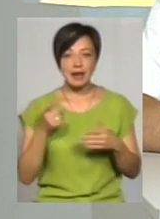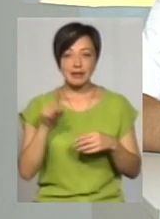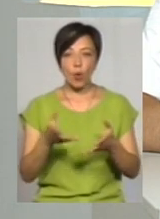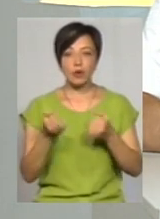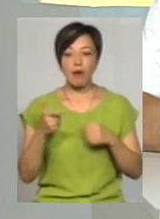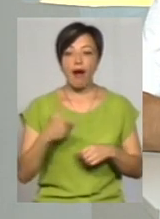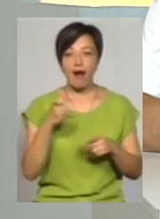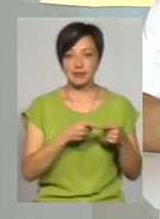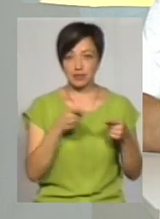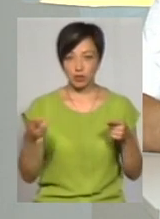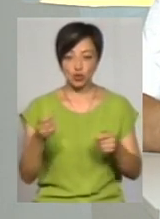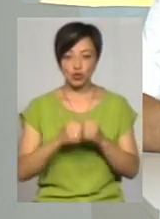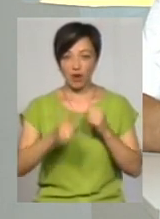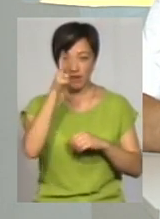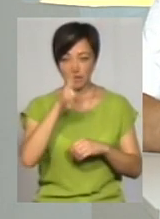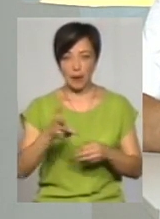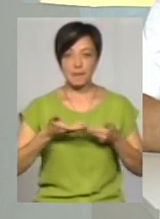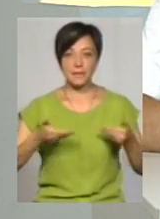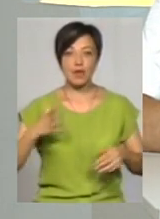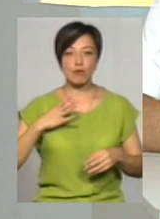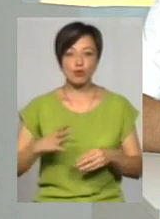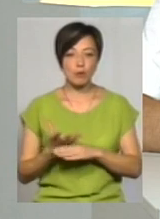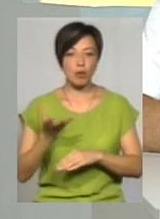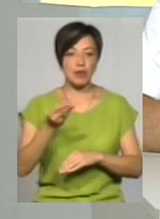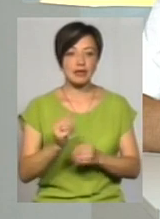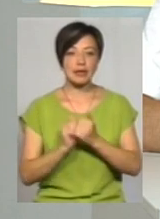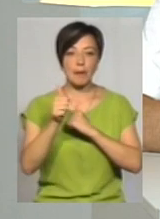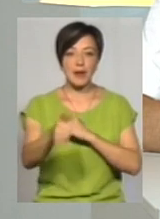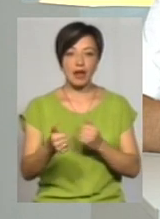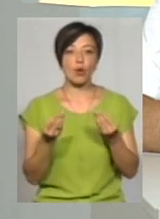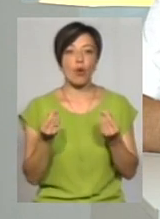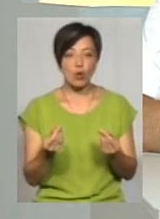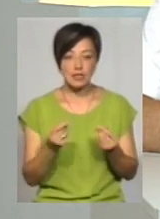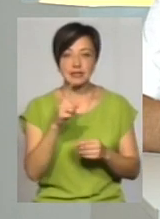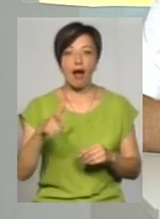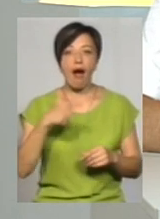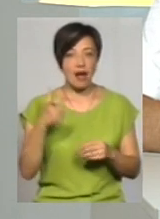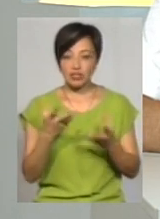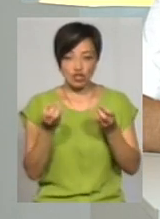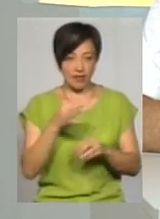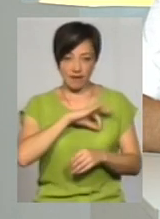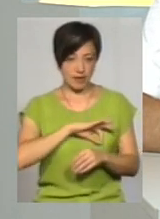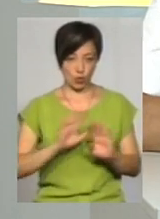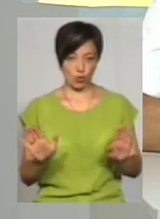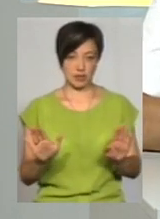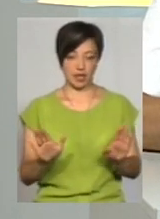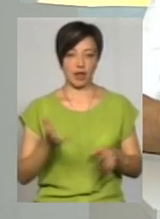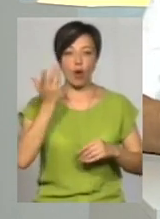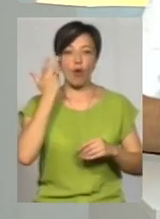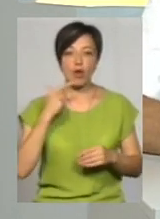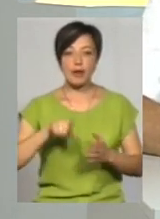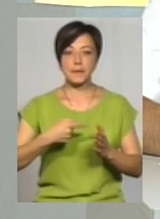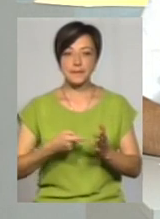на сезон, щоквартальна, ми мусимо проплатити наперед кошти за газ, який ми не використали. І коли